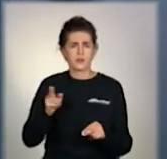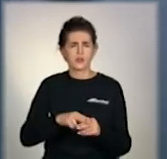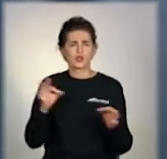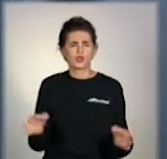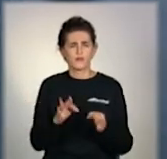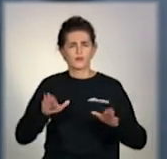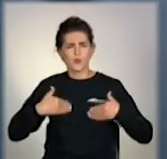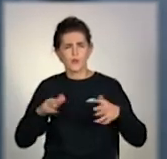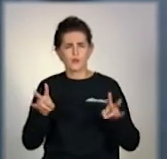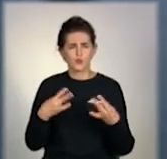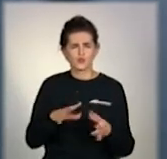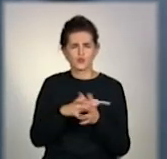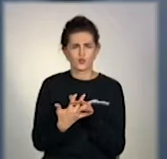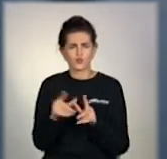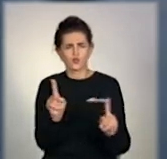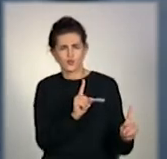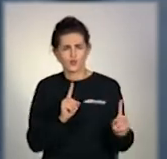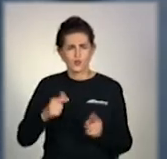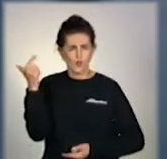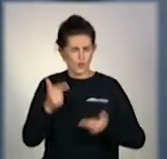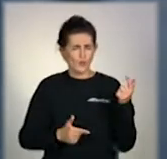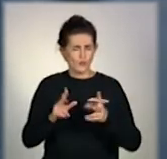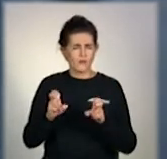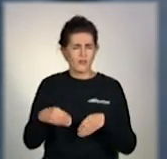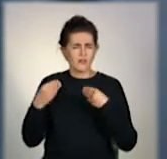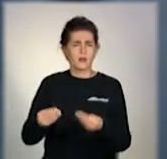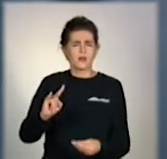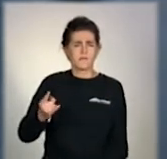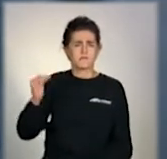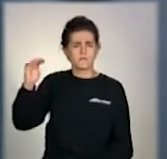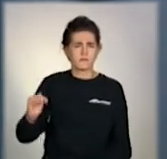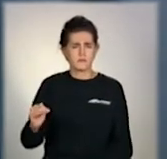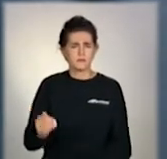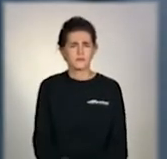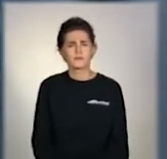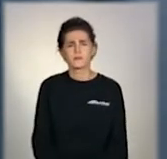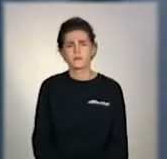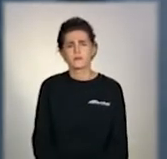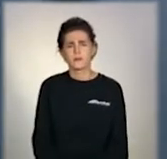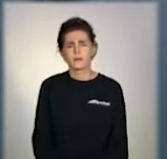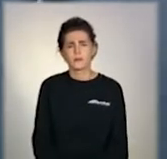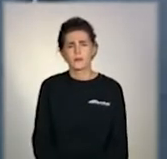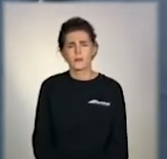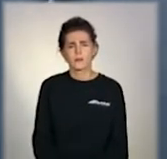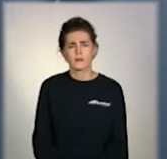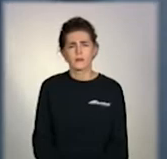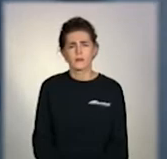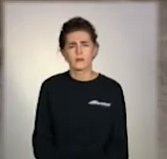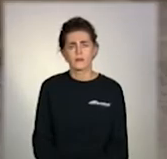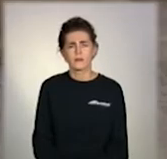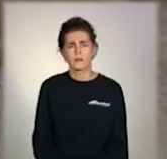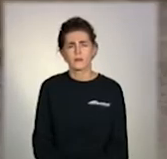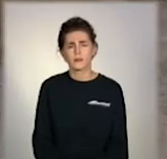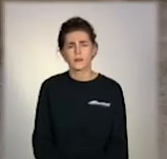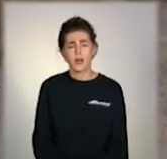колхозник. В колхозі, ну колхоз, в селах, там здоровається з будь-яким проходящим.